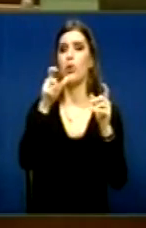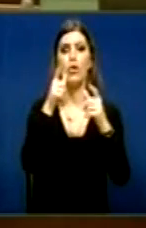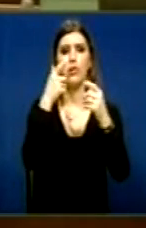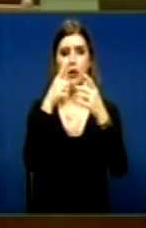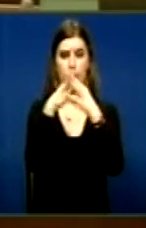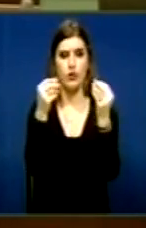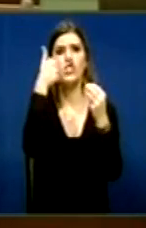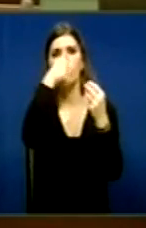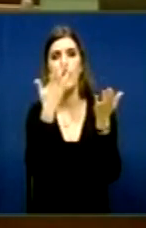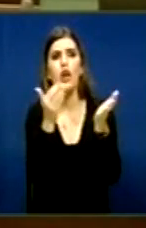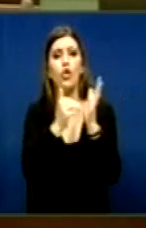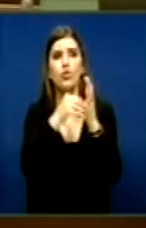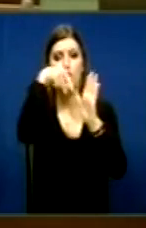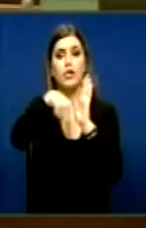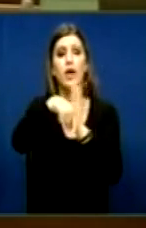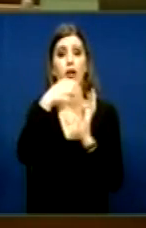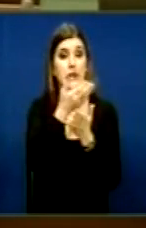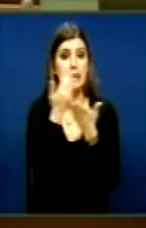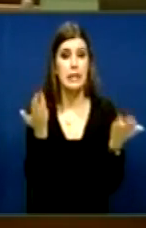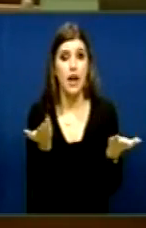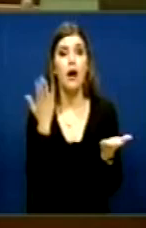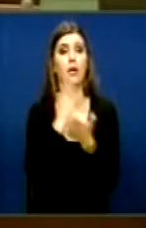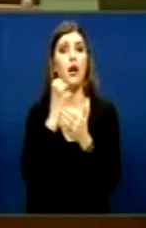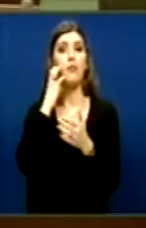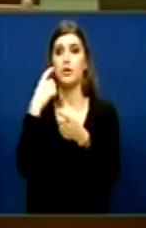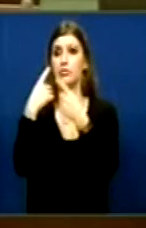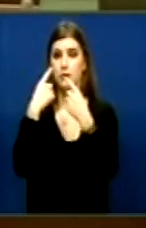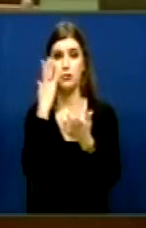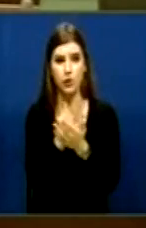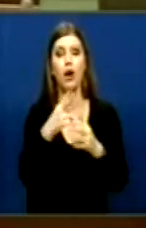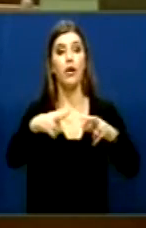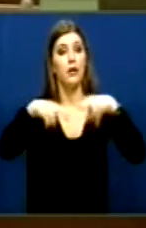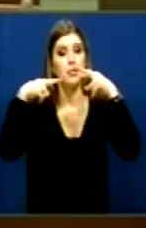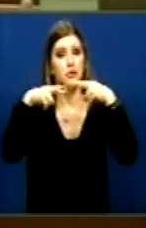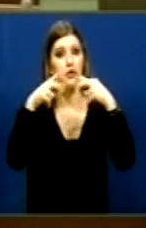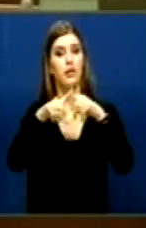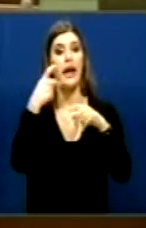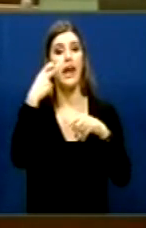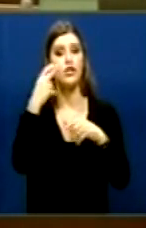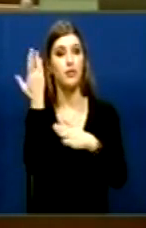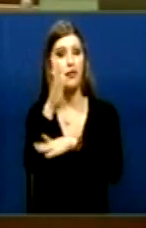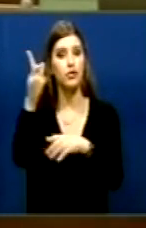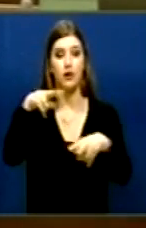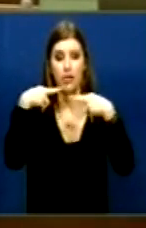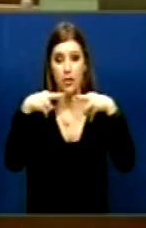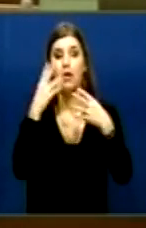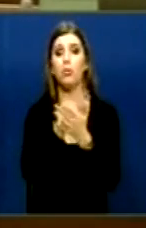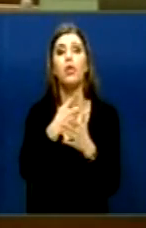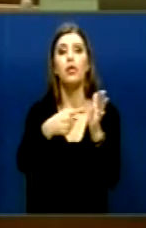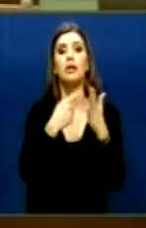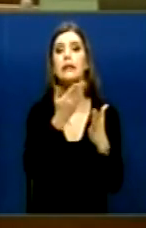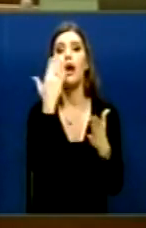aeroport në Bruxelles. Në basë edhe me 4.7 duke hongërë dorkë. Mi po qëka është marrë vëshë për këtë punë. Nëse e në marrë vëshë, kuo dokumenti.